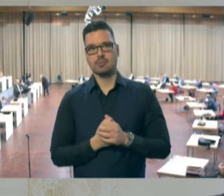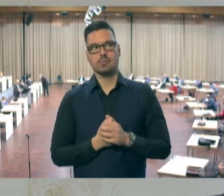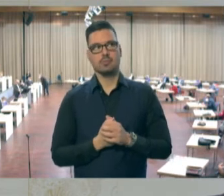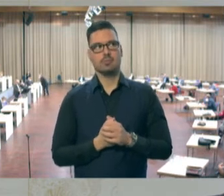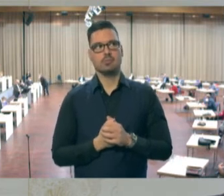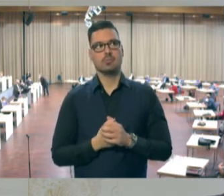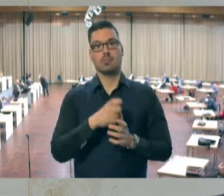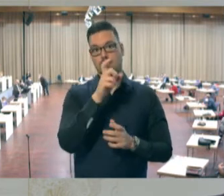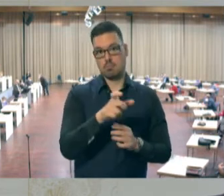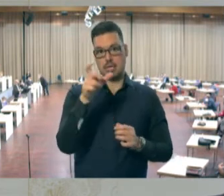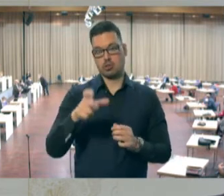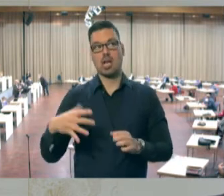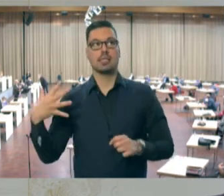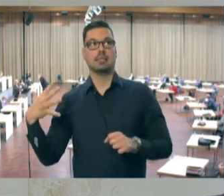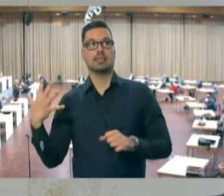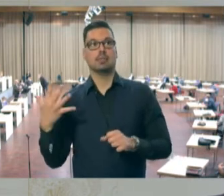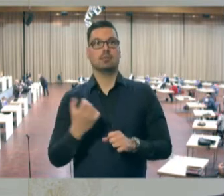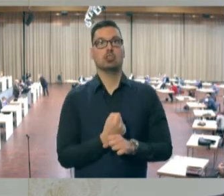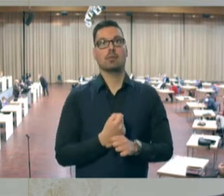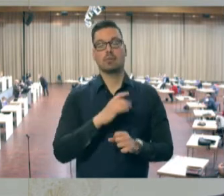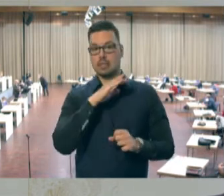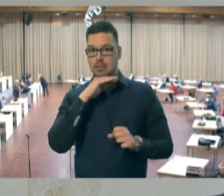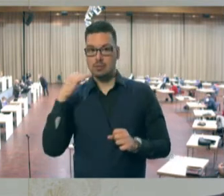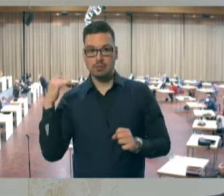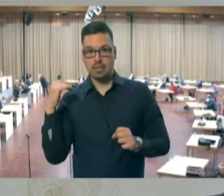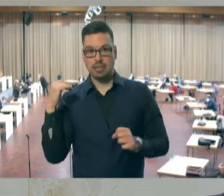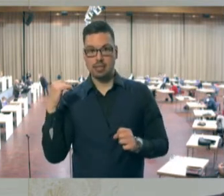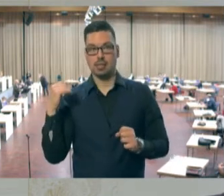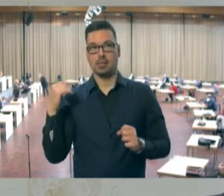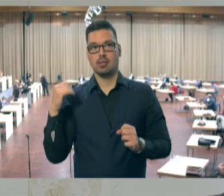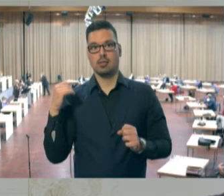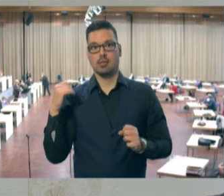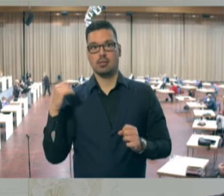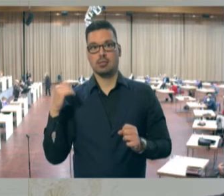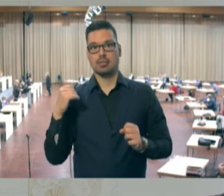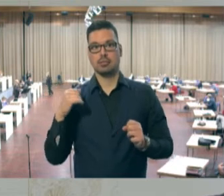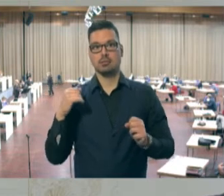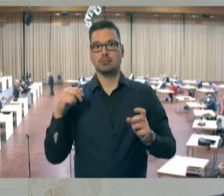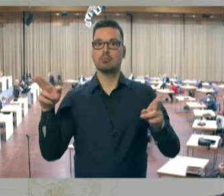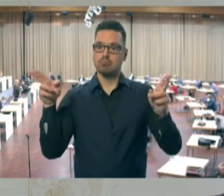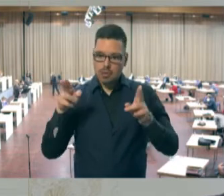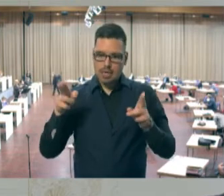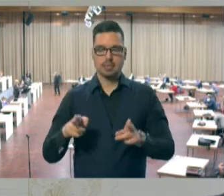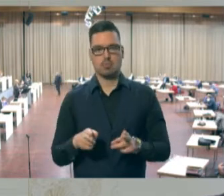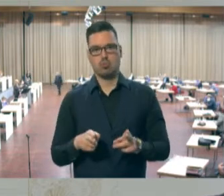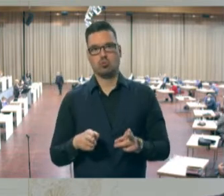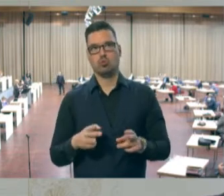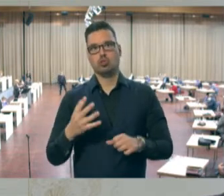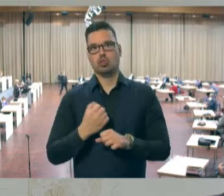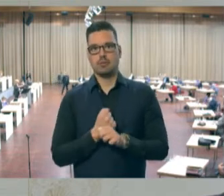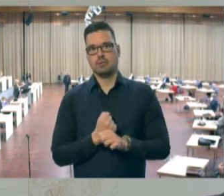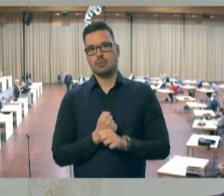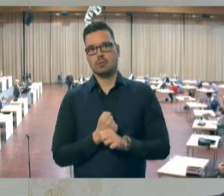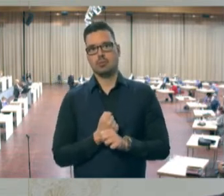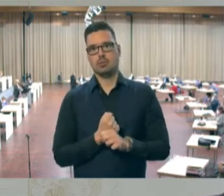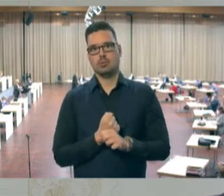geschafft, viele dieser Dinge zu zähmen, also die schrecklich